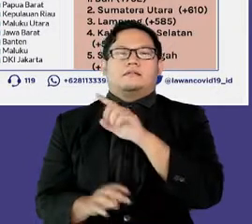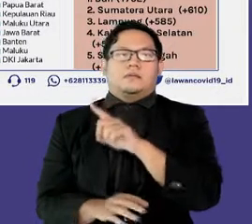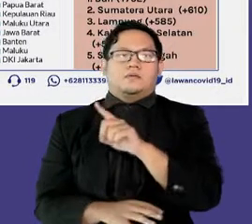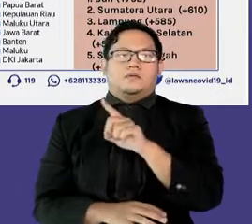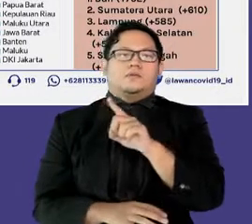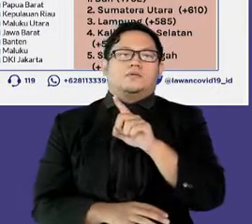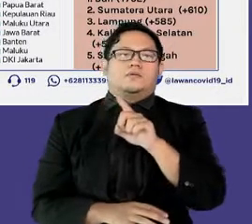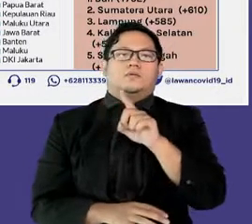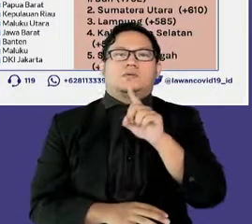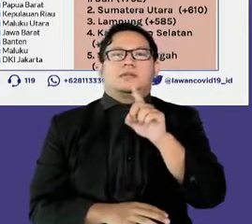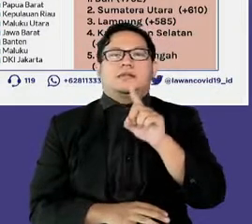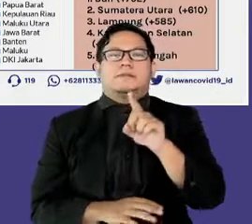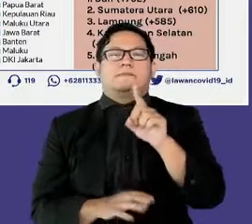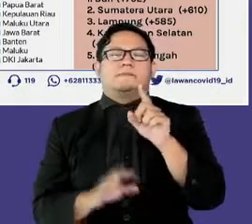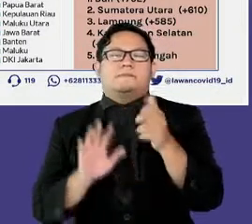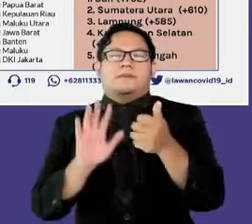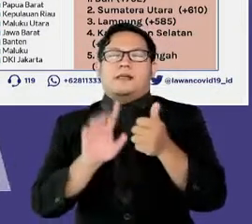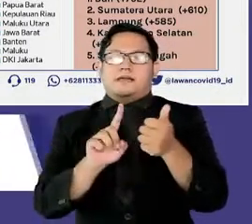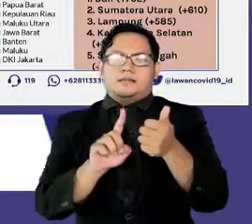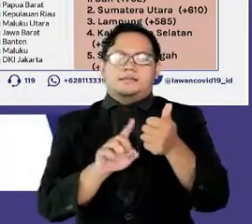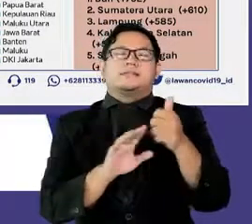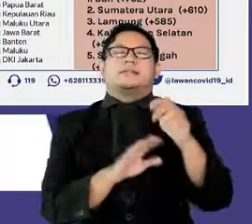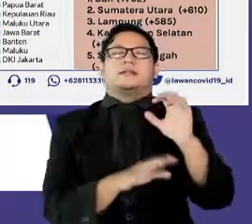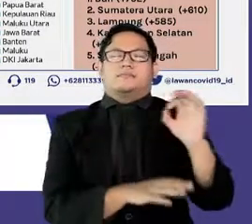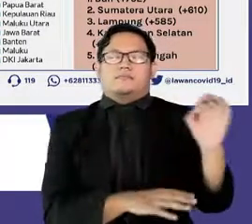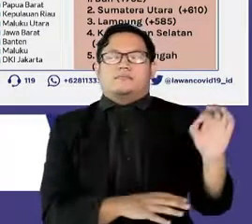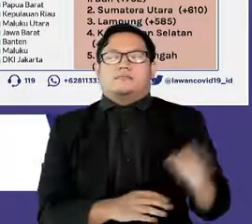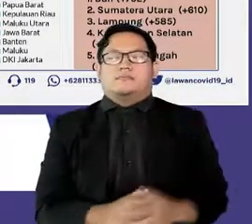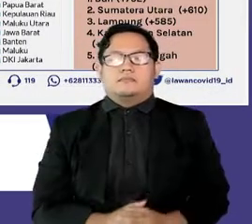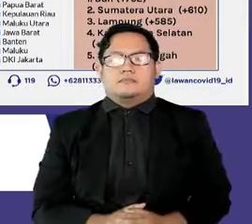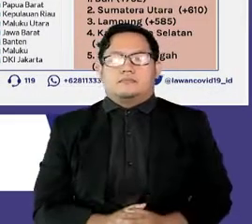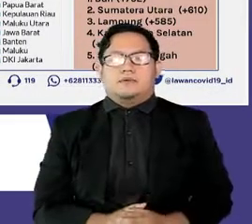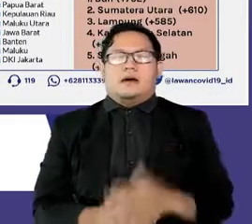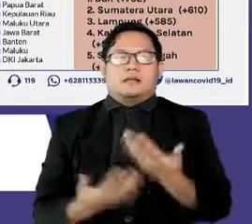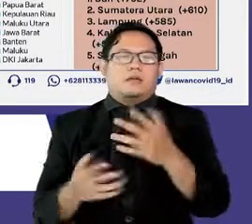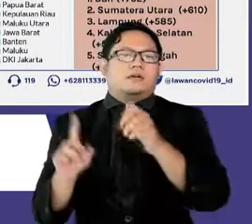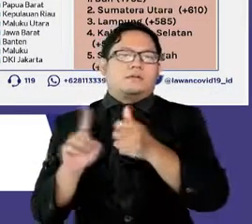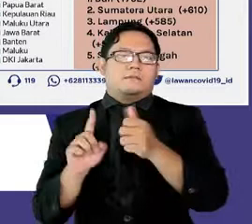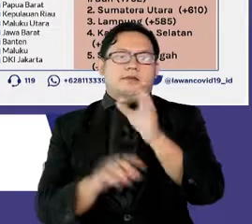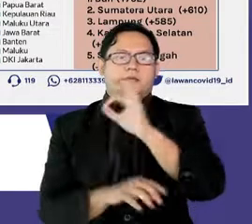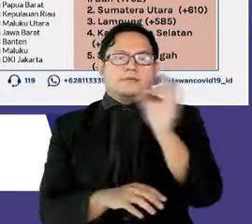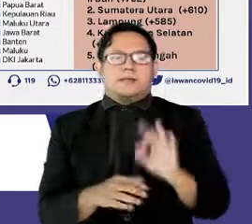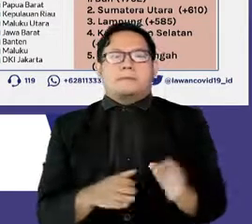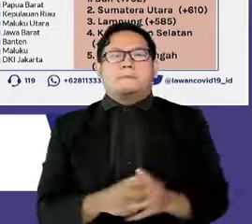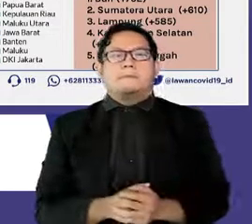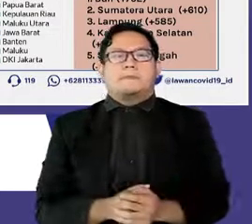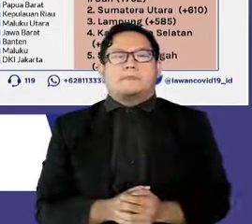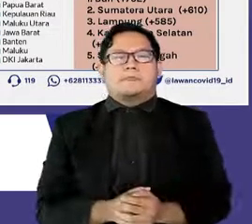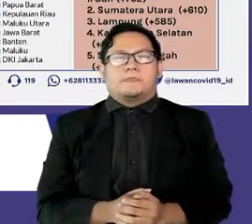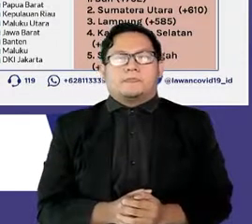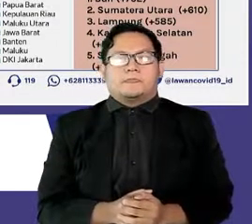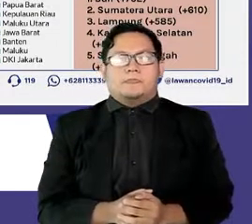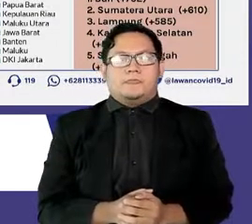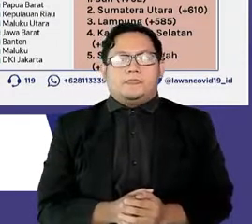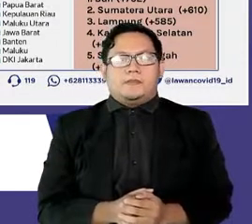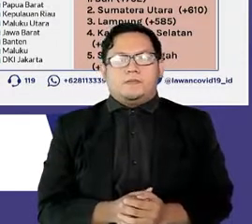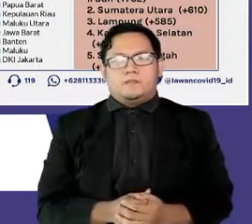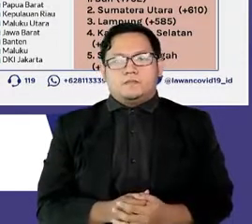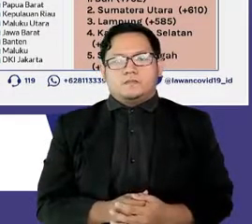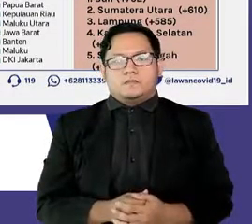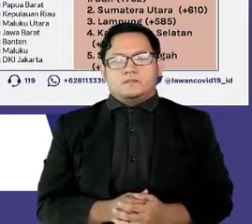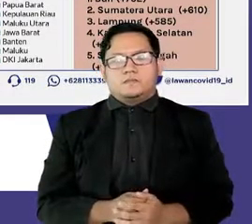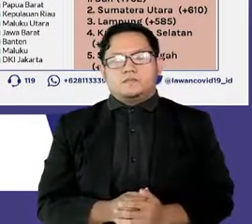Angka kesembuhan juga mengalami peningkatan di mana pada bulan Agustus kesembuhan sebesar 942